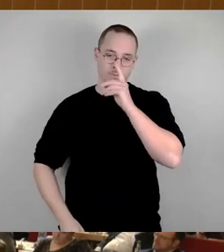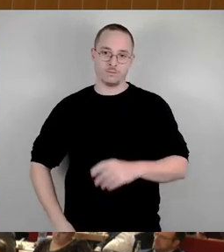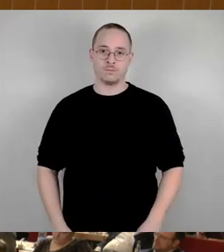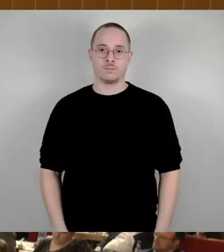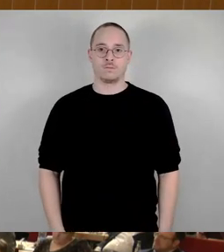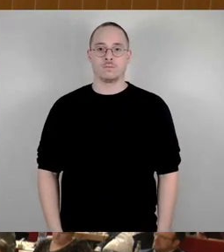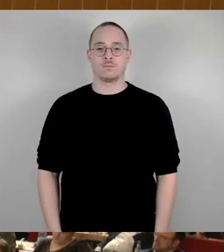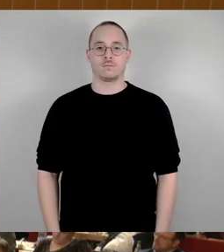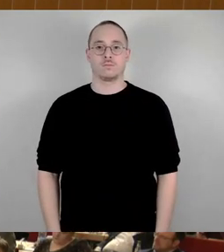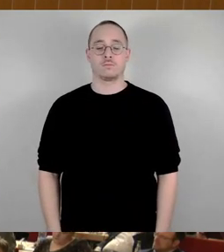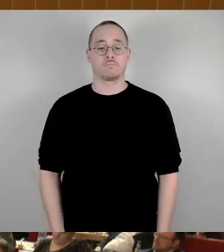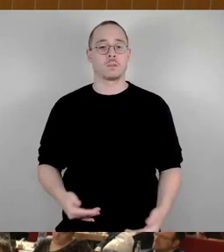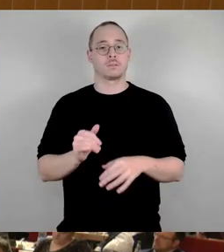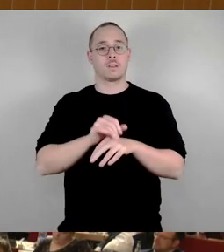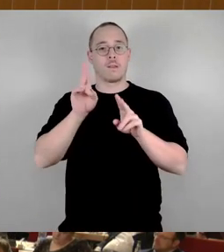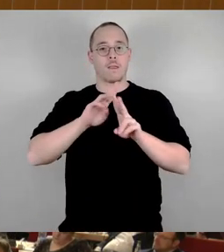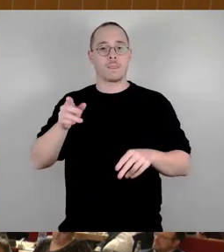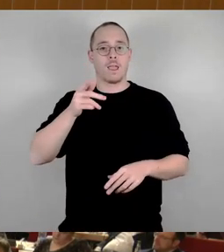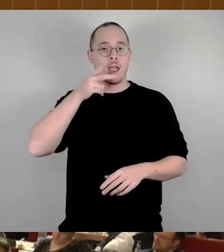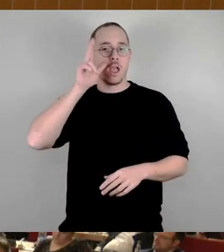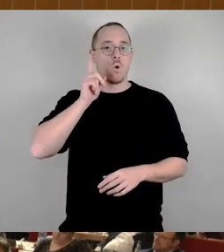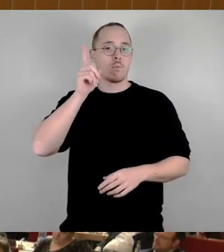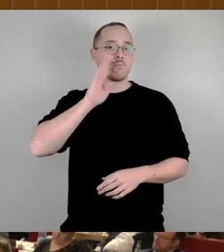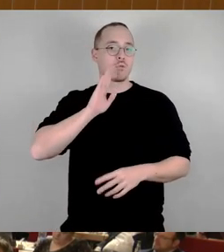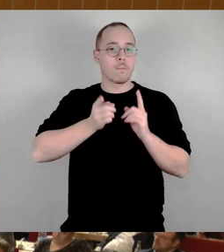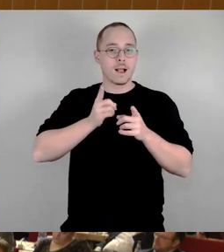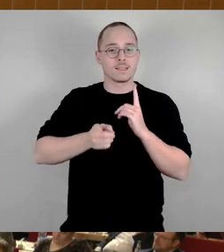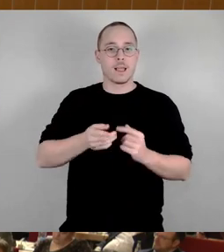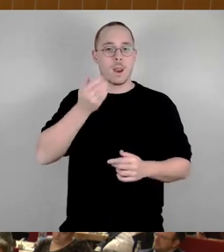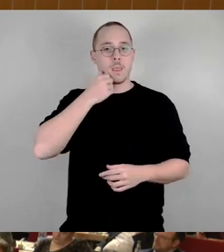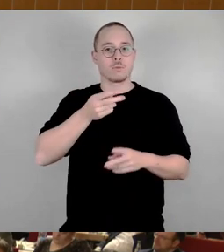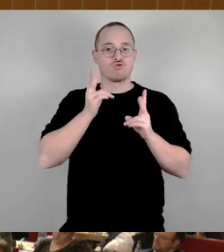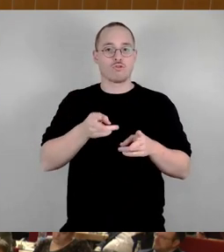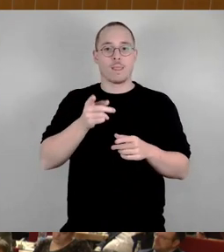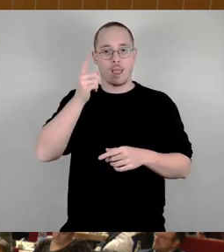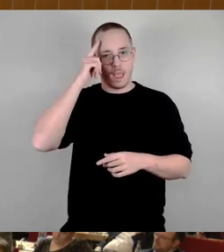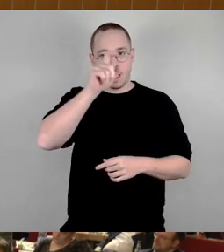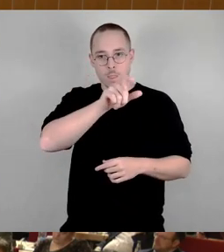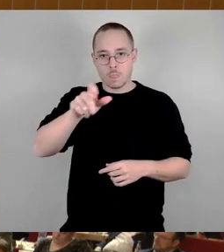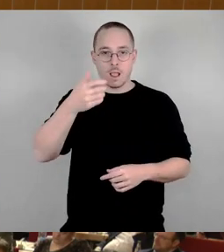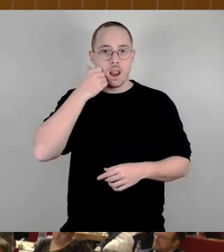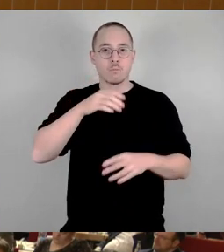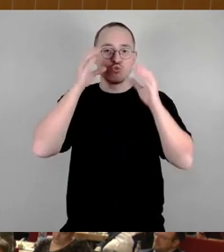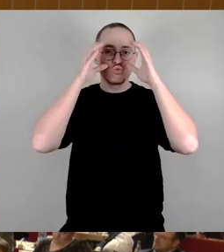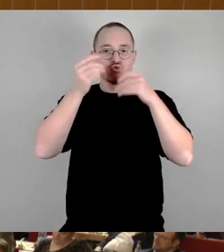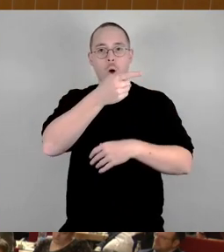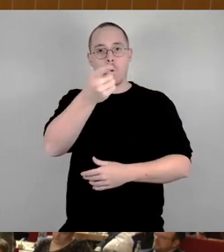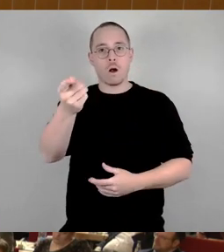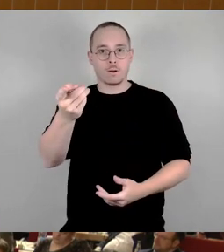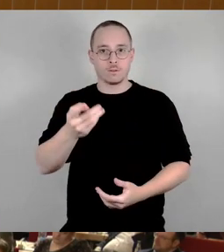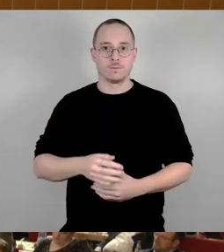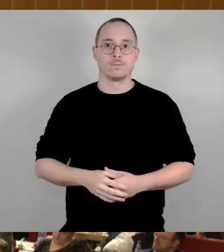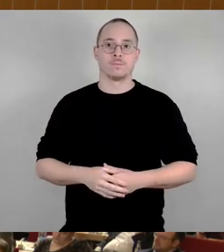Ja, sehr geehrter Herr Bürgermeister, sehr geehrte Stadträte, liebe Zuschauer. Es wurde ja bereits gesagt und auch die Diskussion darum